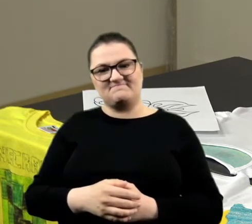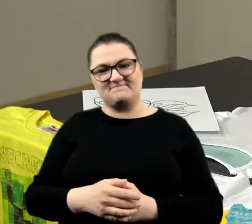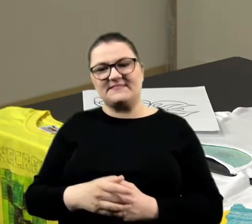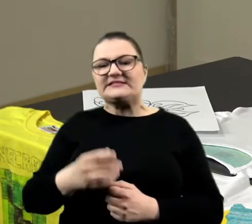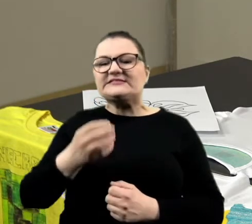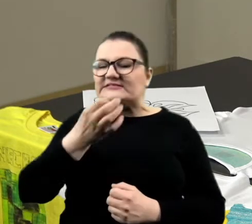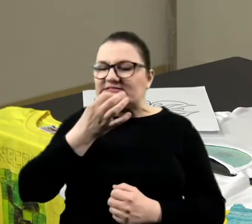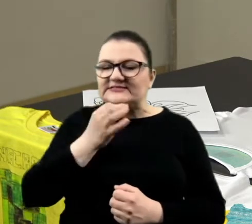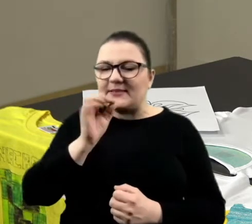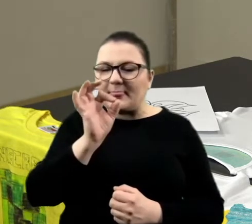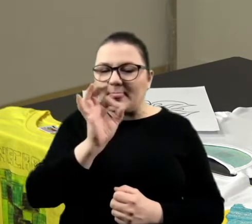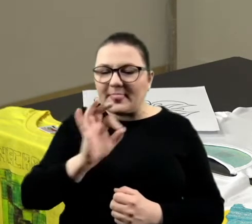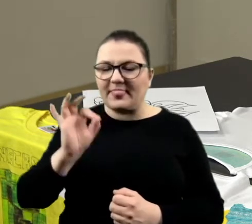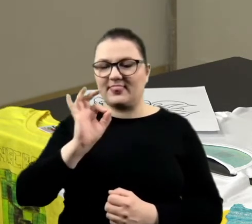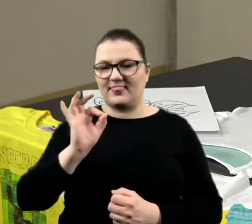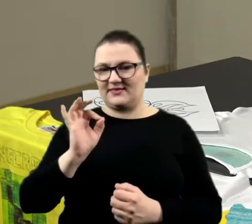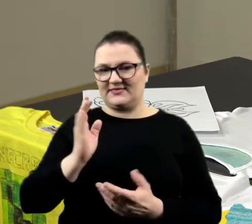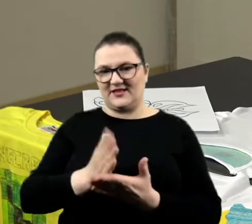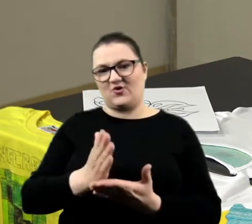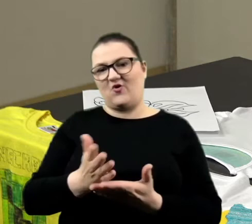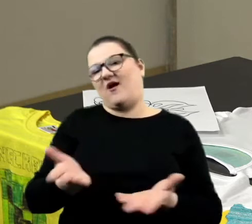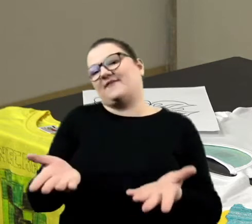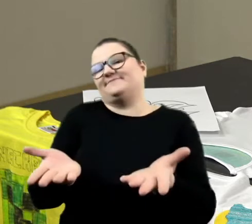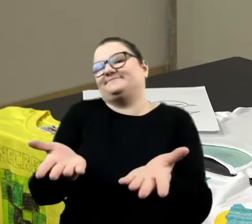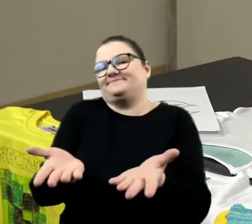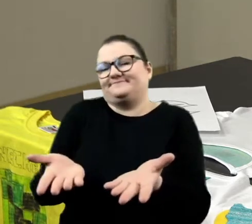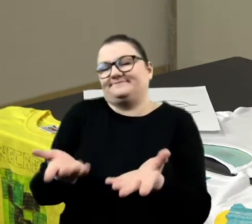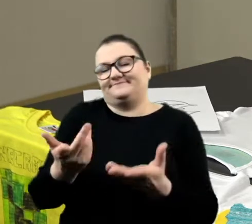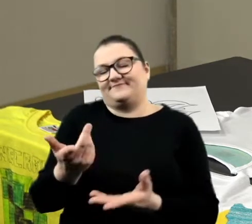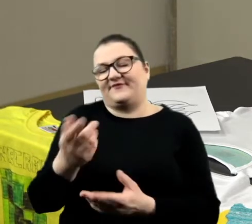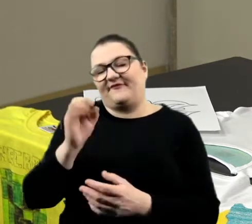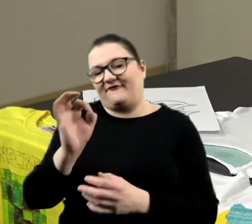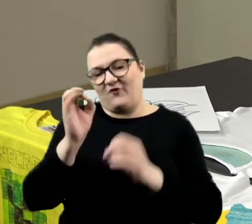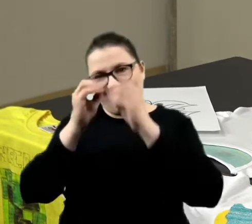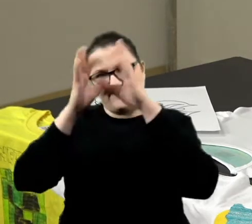końcóweczką. Ale Hela tutaj ma swoje chyba wizje.